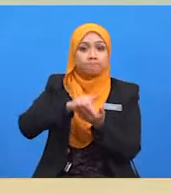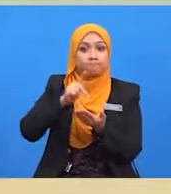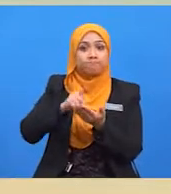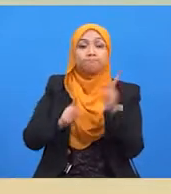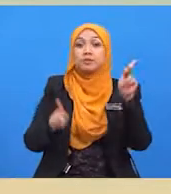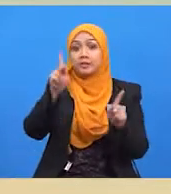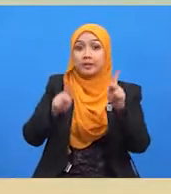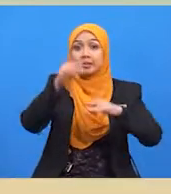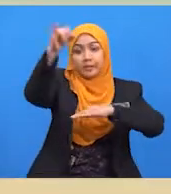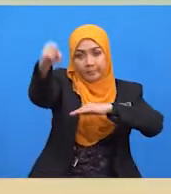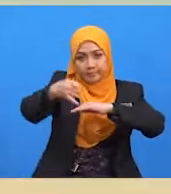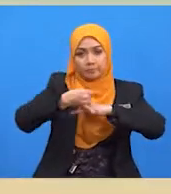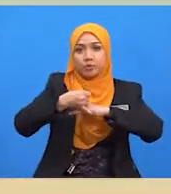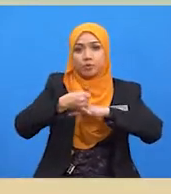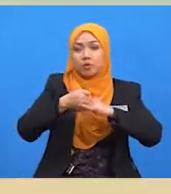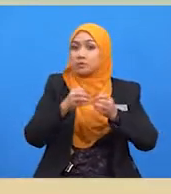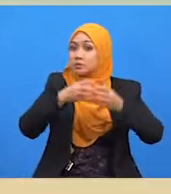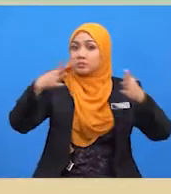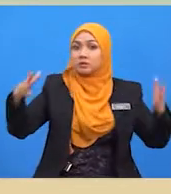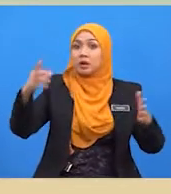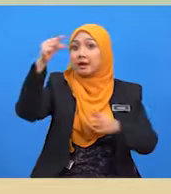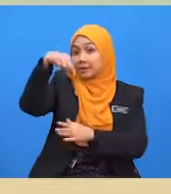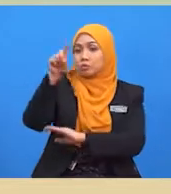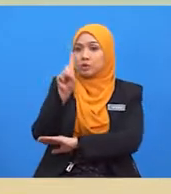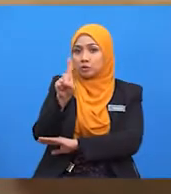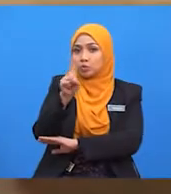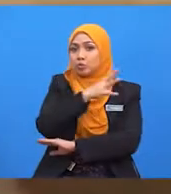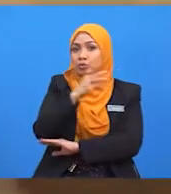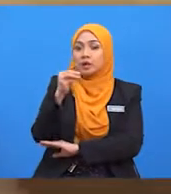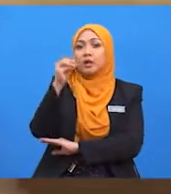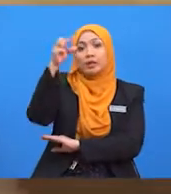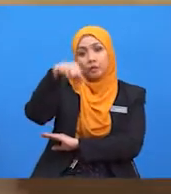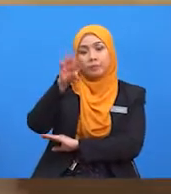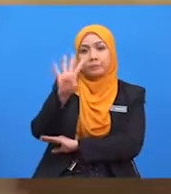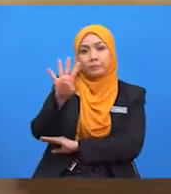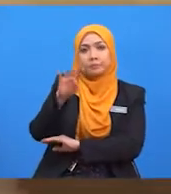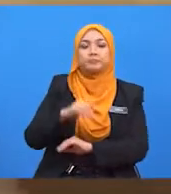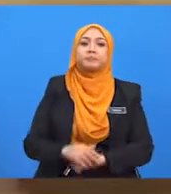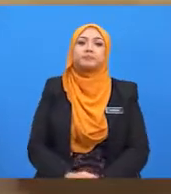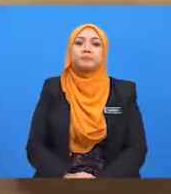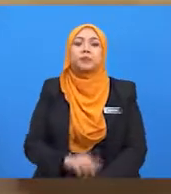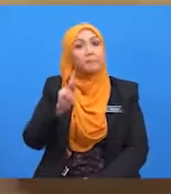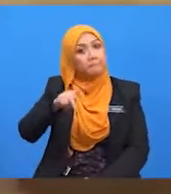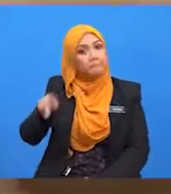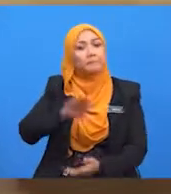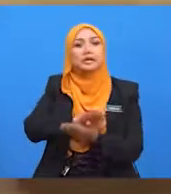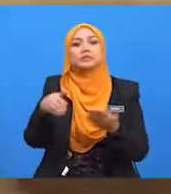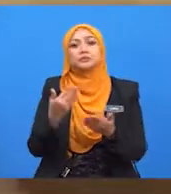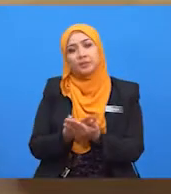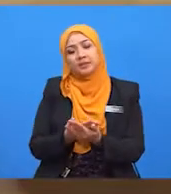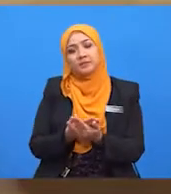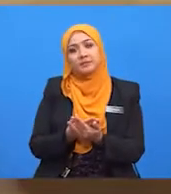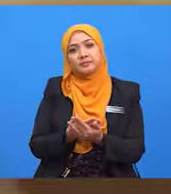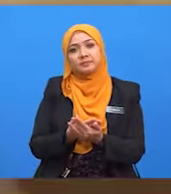Q4. Pelajar-pelajar sekalian, apakah implikasinya jika